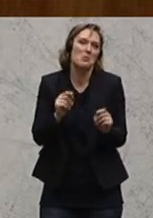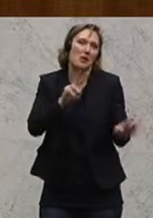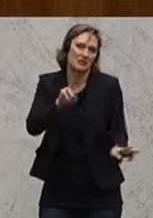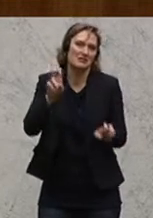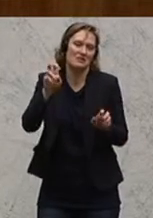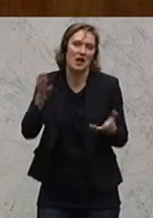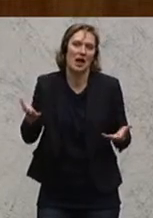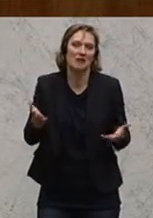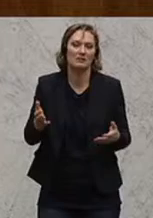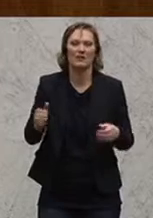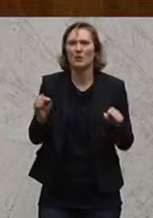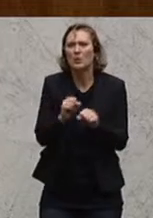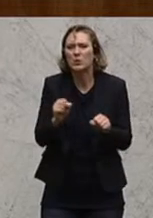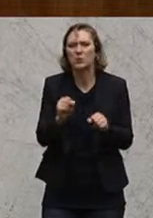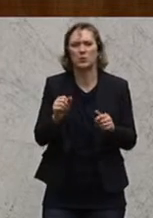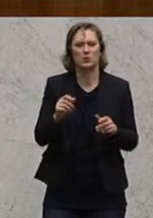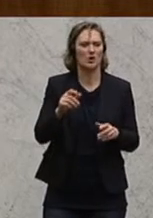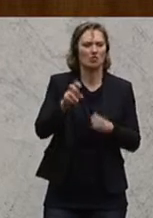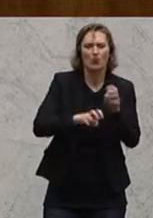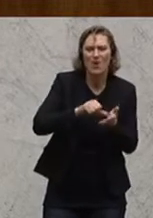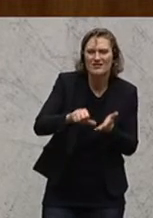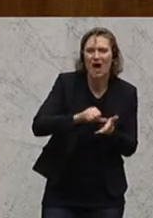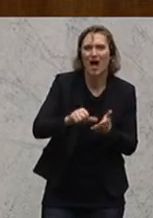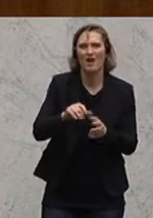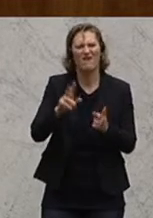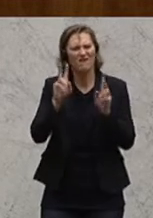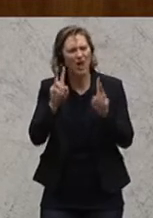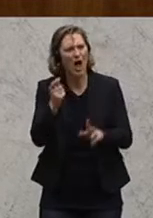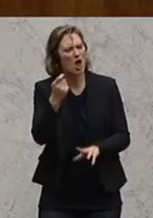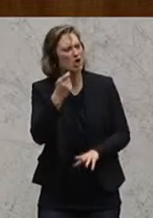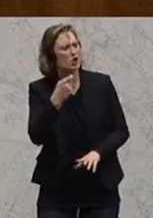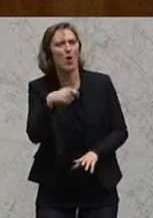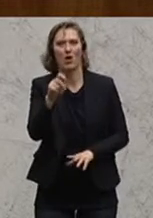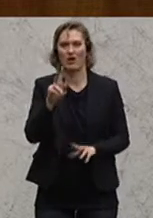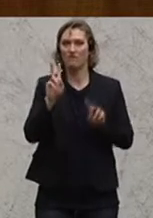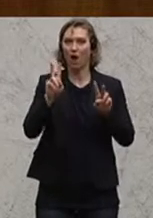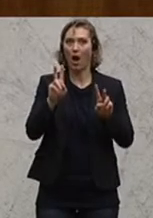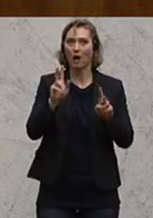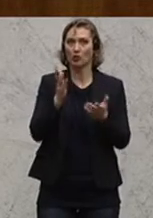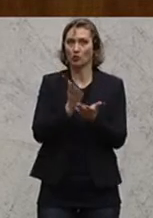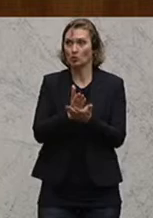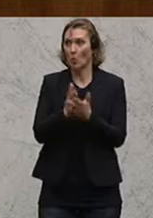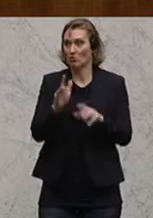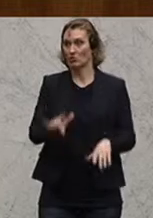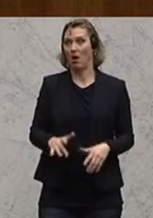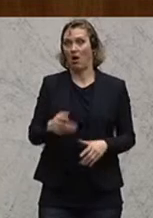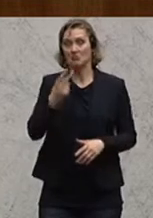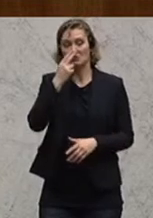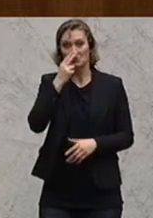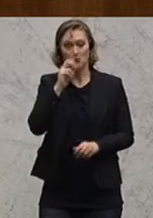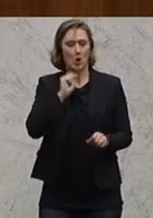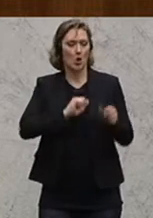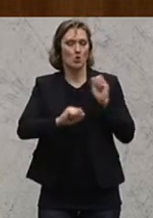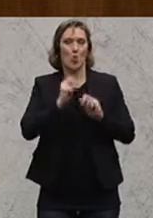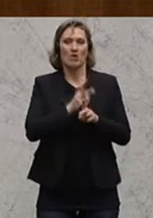diese schreckliche und für den Steuerzahler sündteure Wahrheit bereits, insbesondere hinsichtlich der